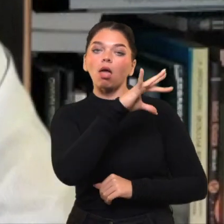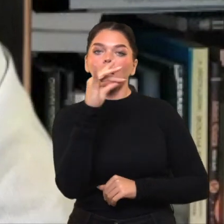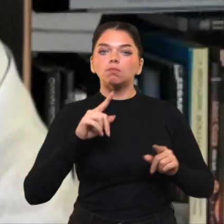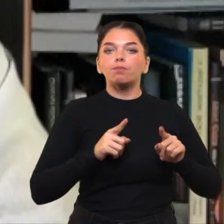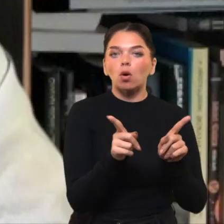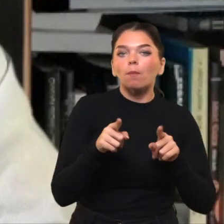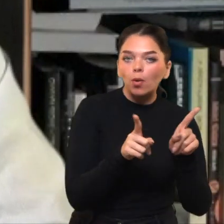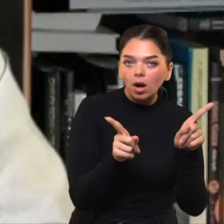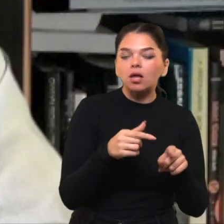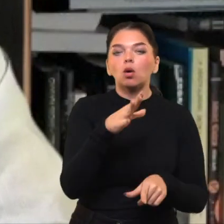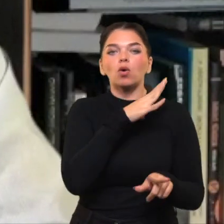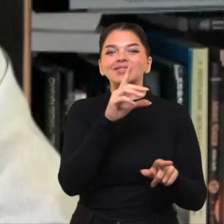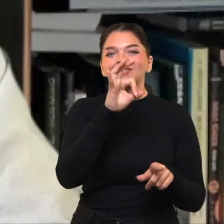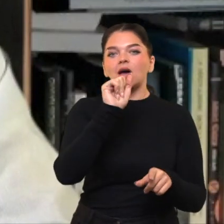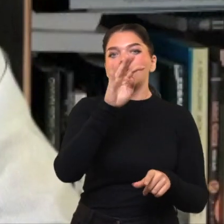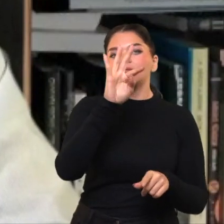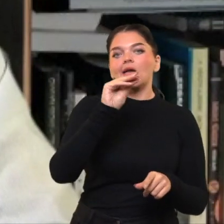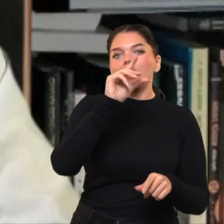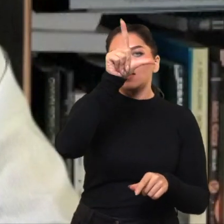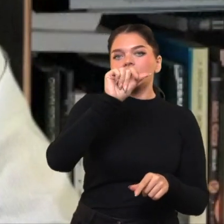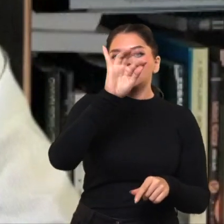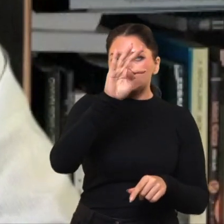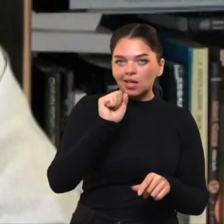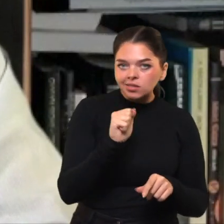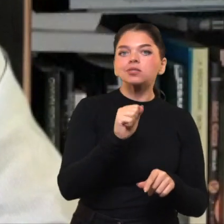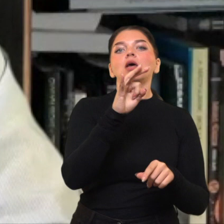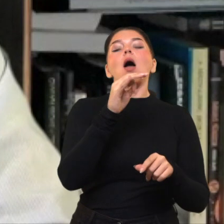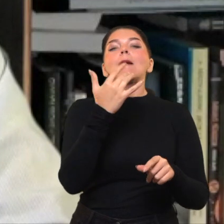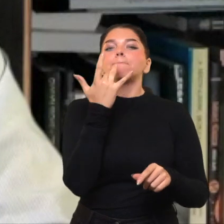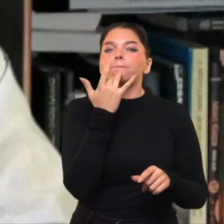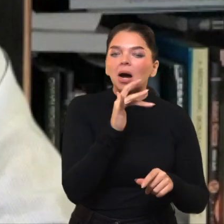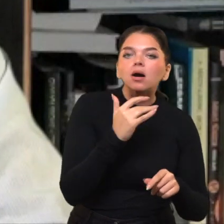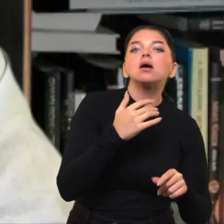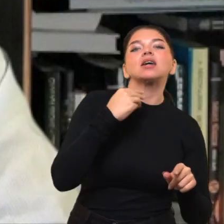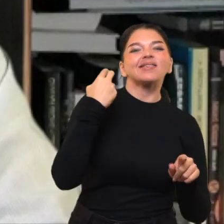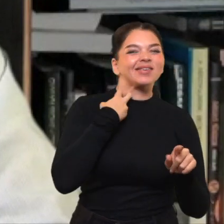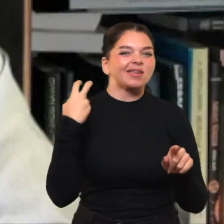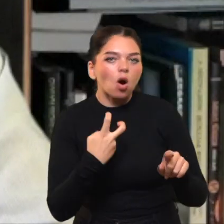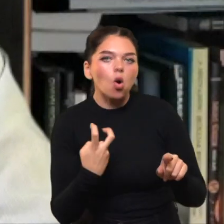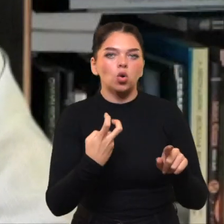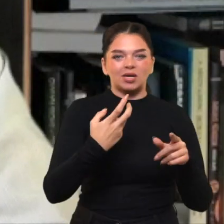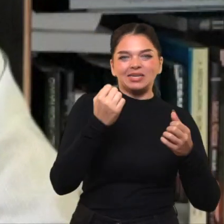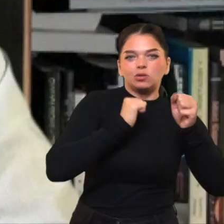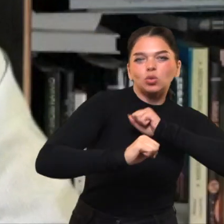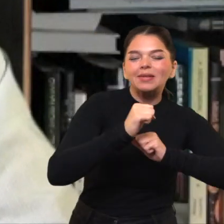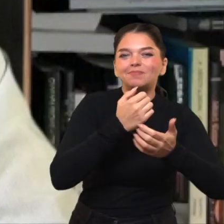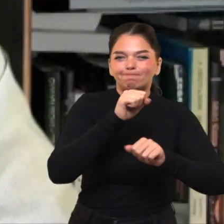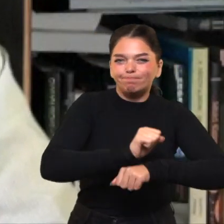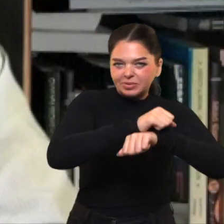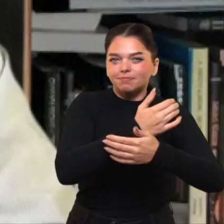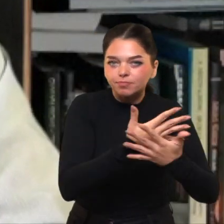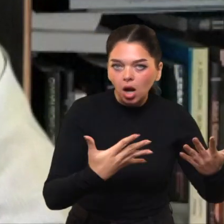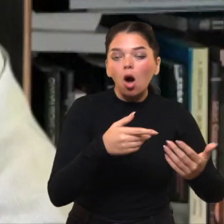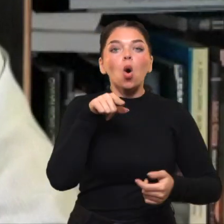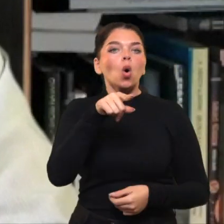Sovietinėje propagandai buvo satelitai, epigonai, keuliškose partijose išsipadavimo judėjimuose.